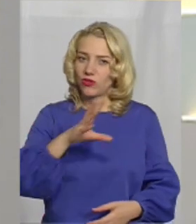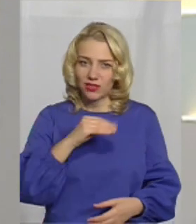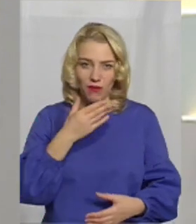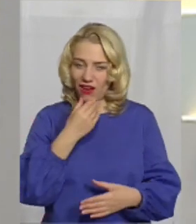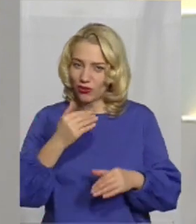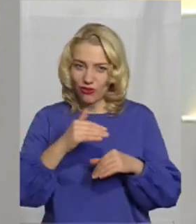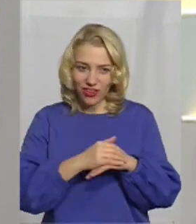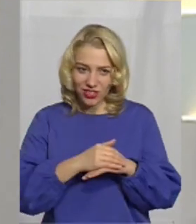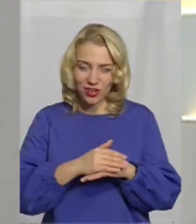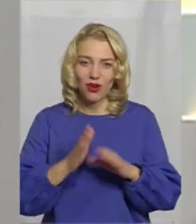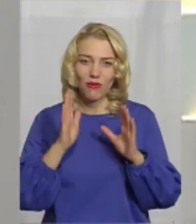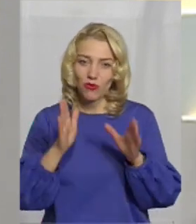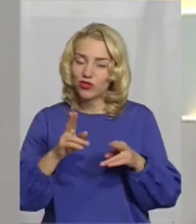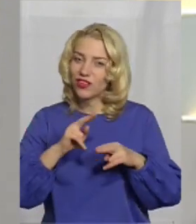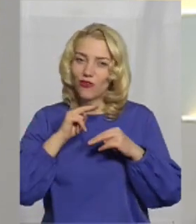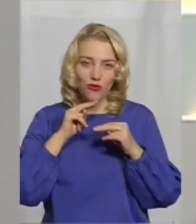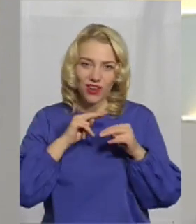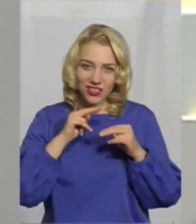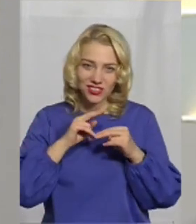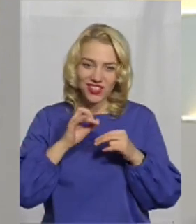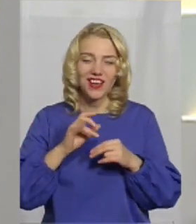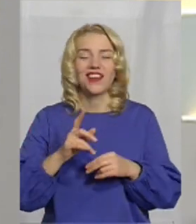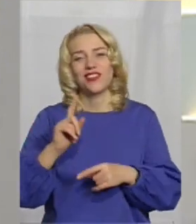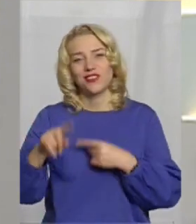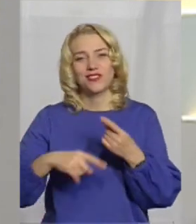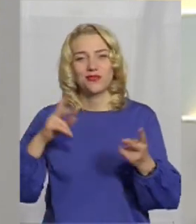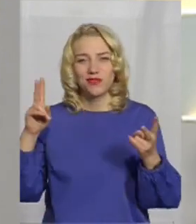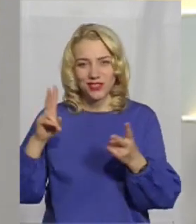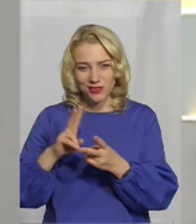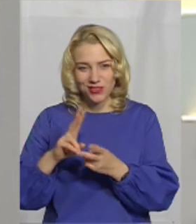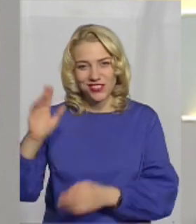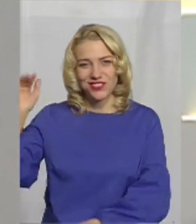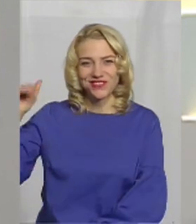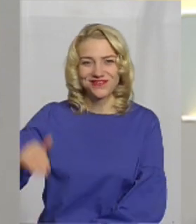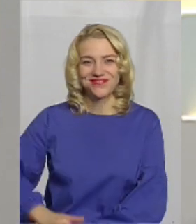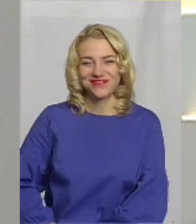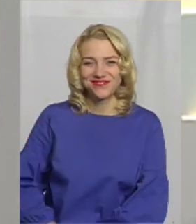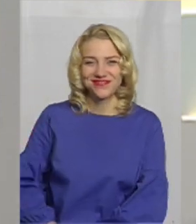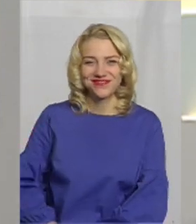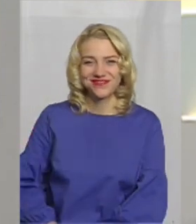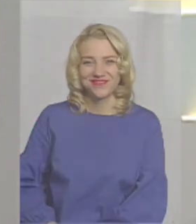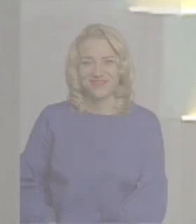гарного вечора, будьте уважені та до зустрічі у наступні тимі дня.